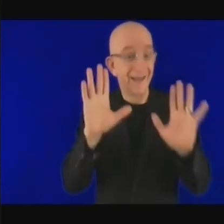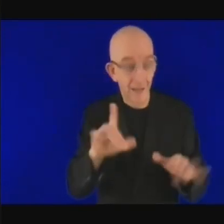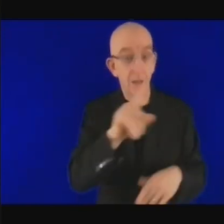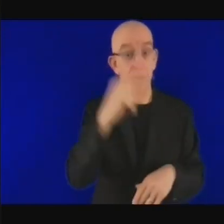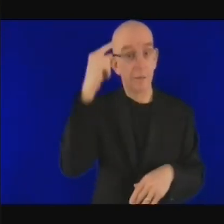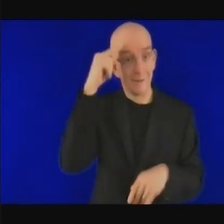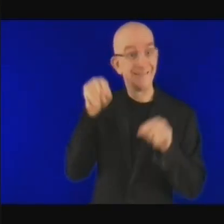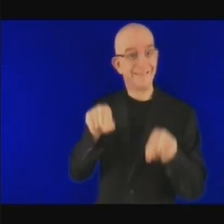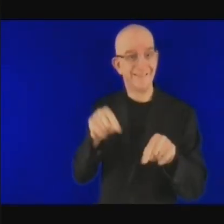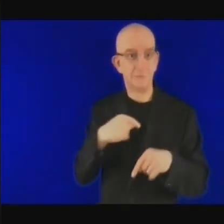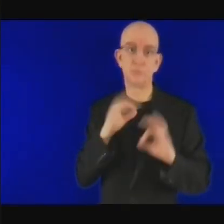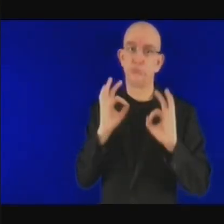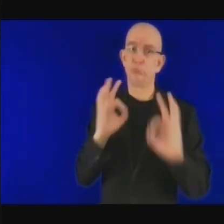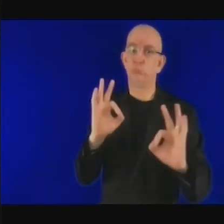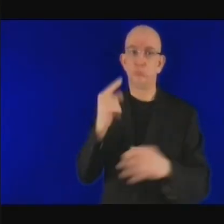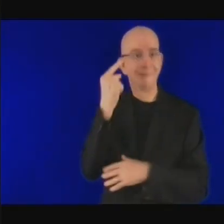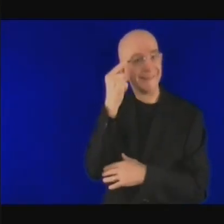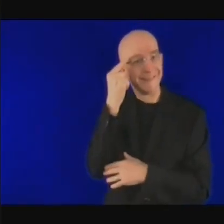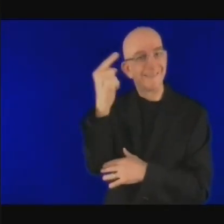mais concrètement